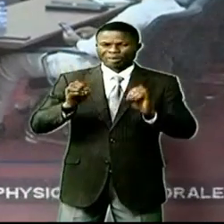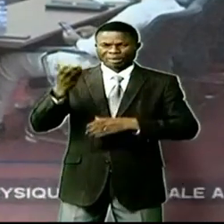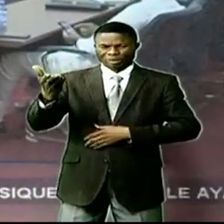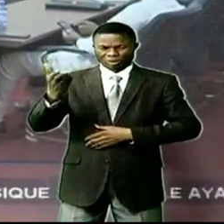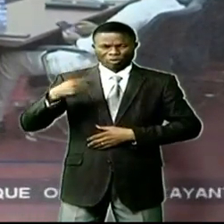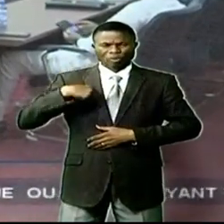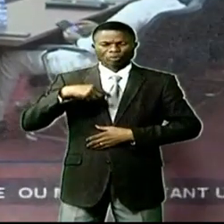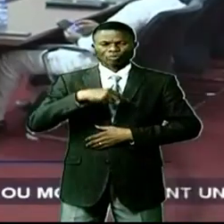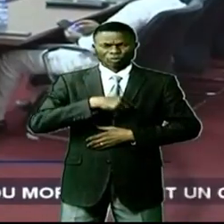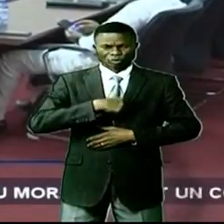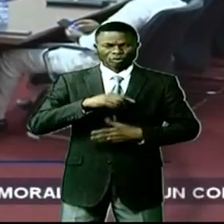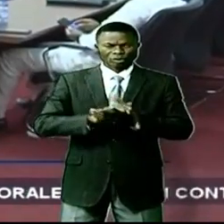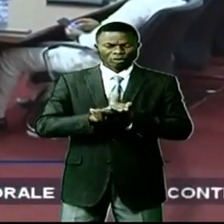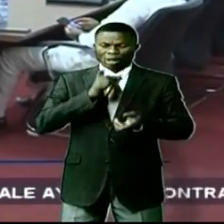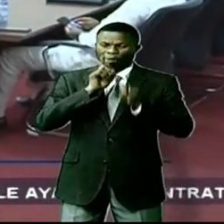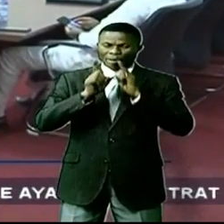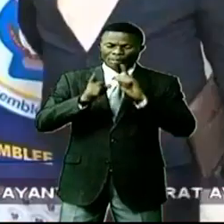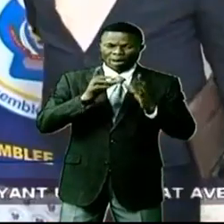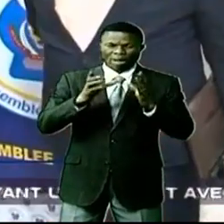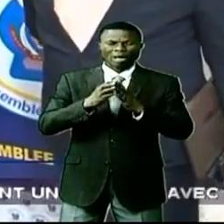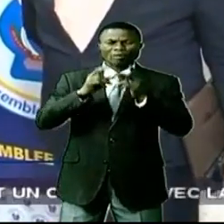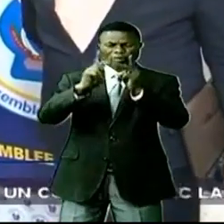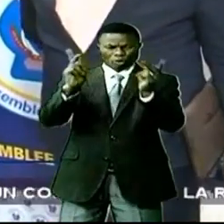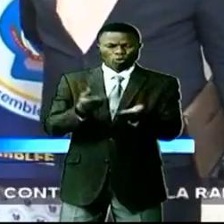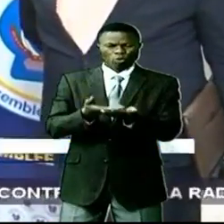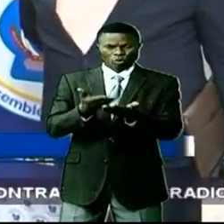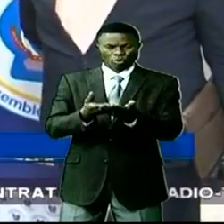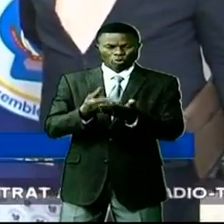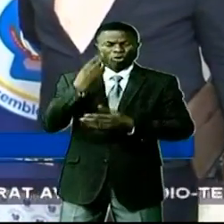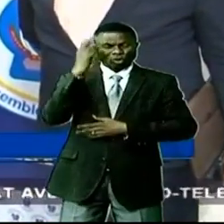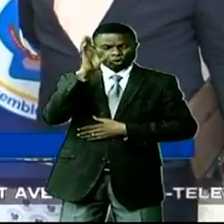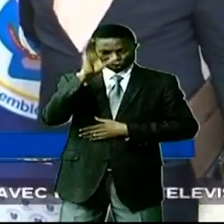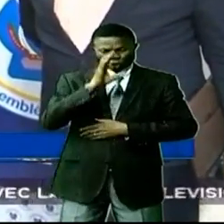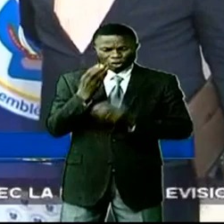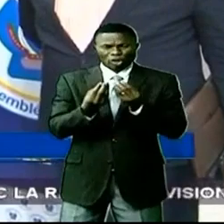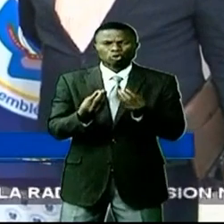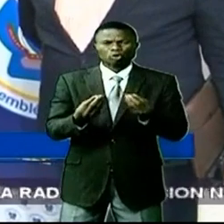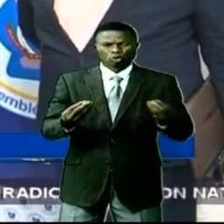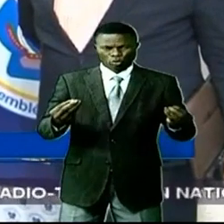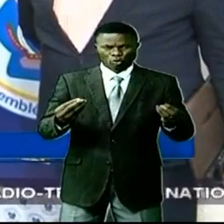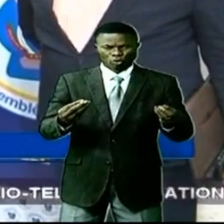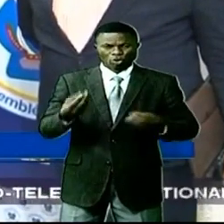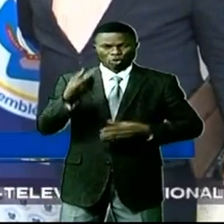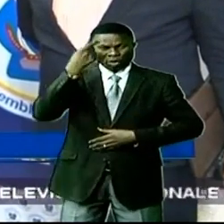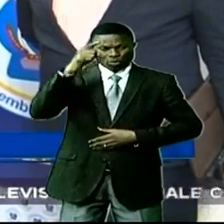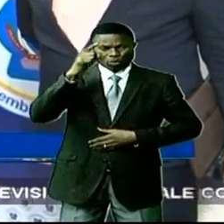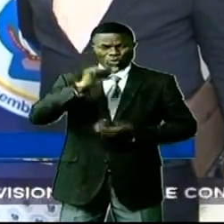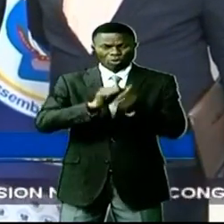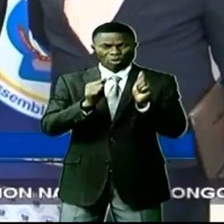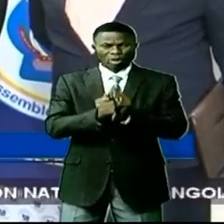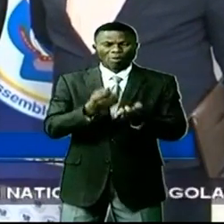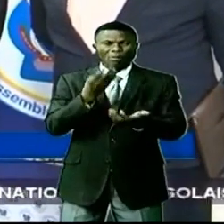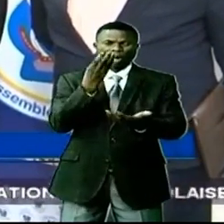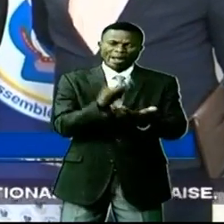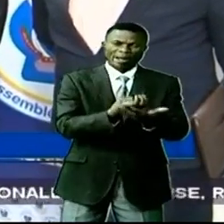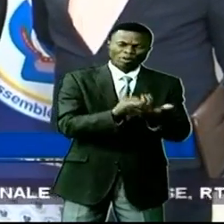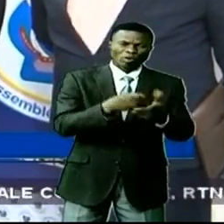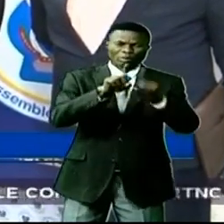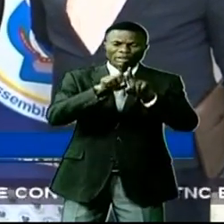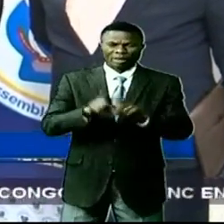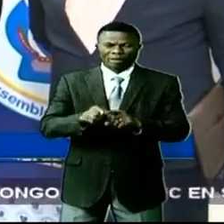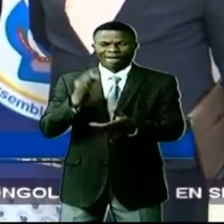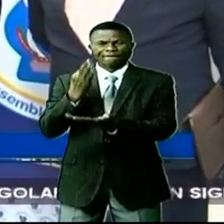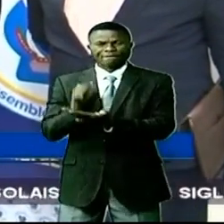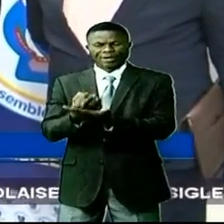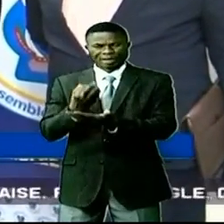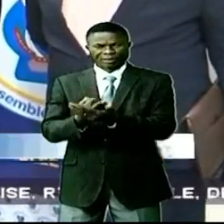en train d'échanger avec eux pour que nous puissions voir la possibilité, au niveau de l'écofine, de faire un plaidoyer pour